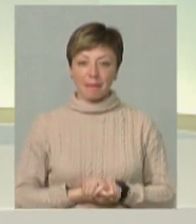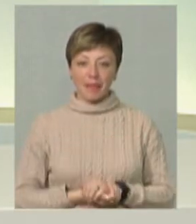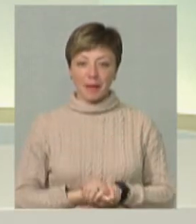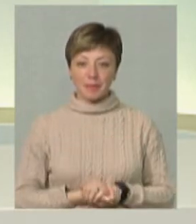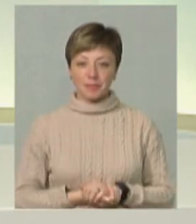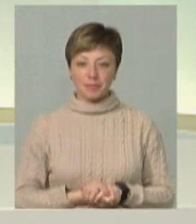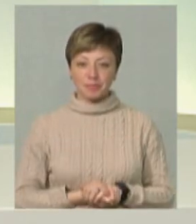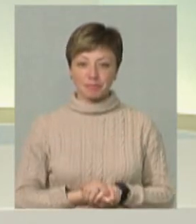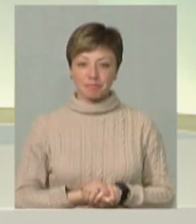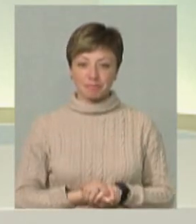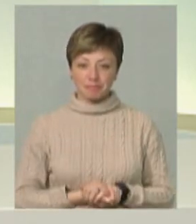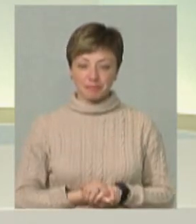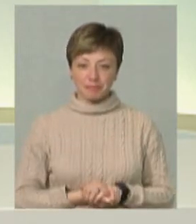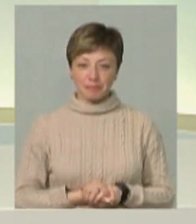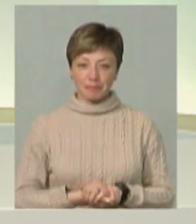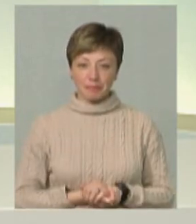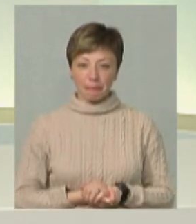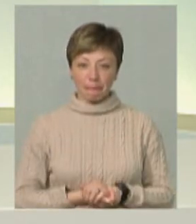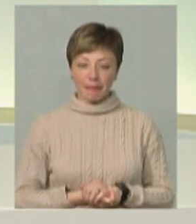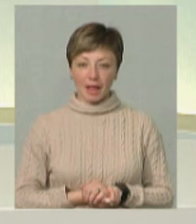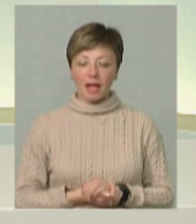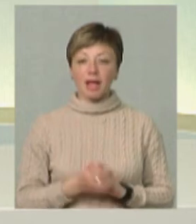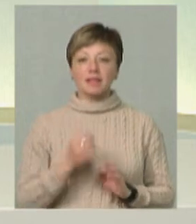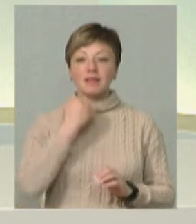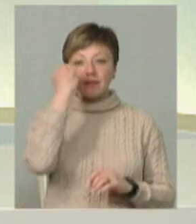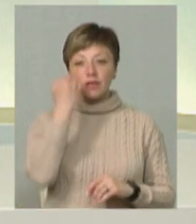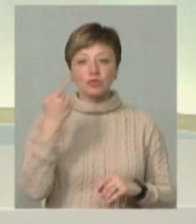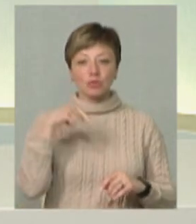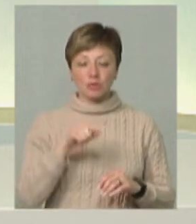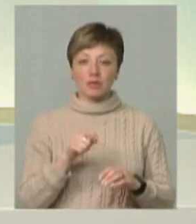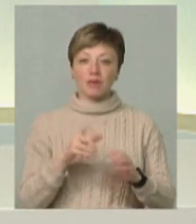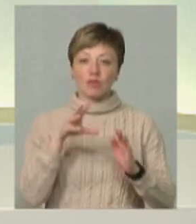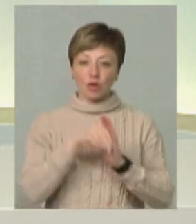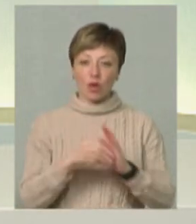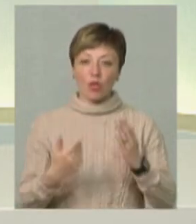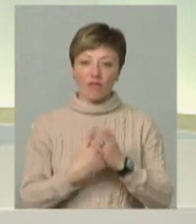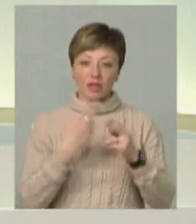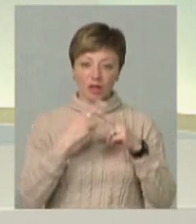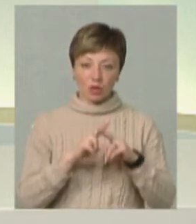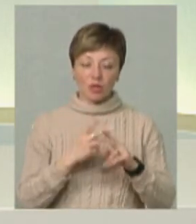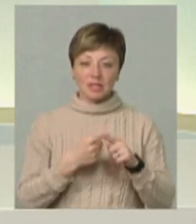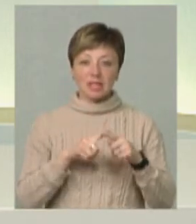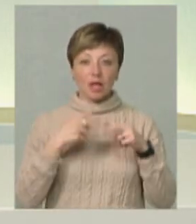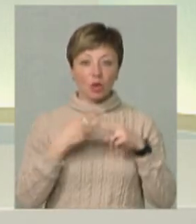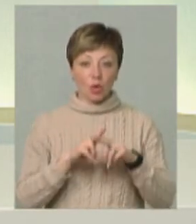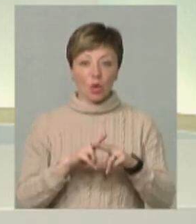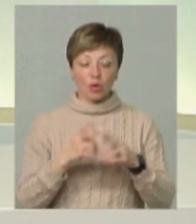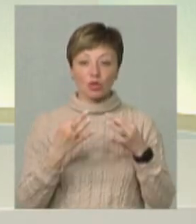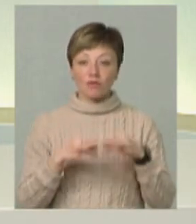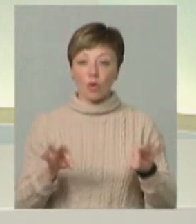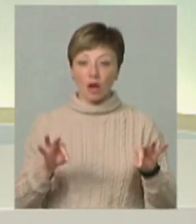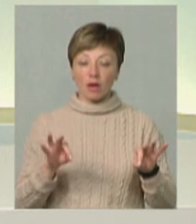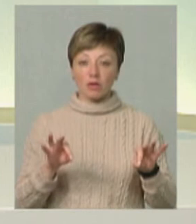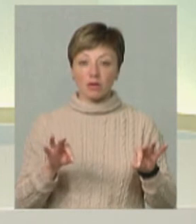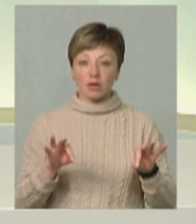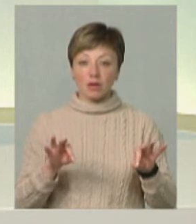Давайте я почну з останнього. Зарахунок чого? Зарахунок провадження самих нових технологій. Тому що ці технології дозволяють,